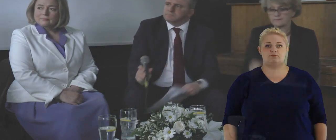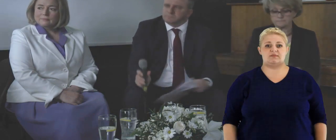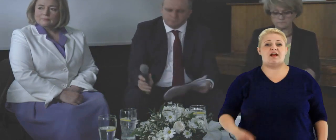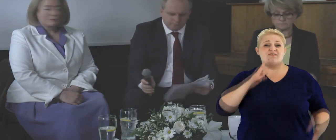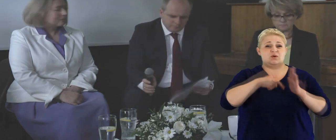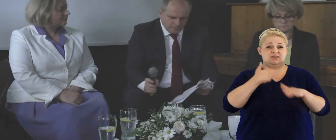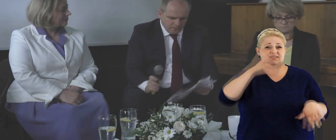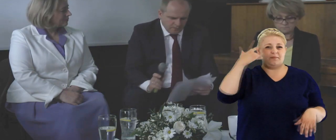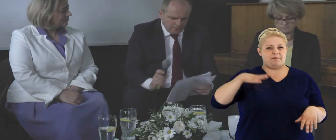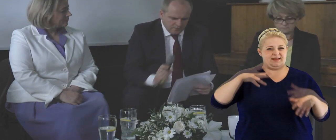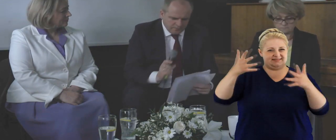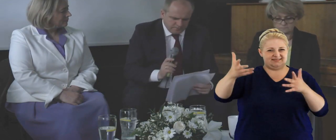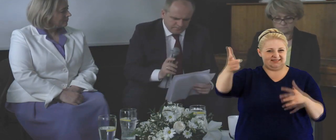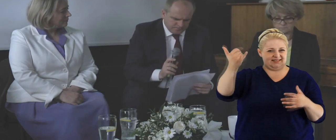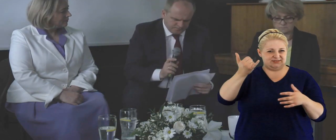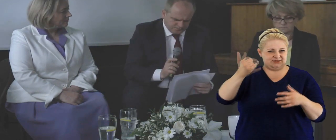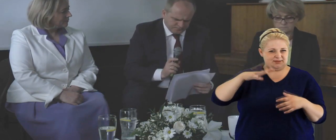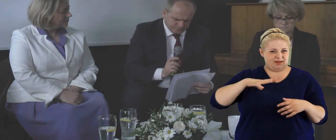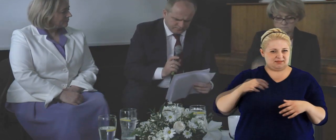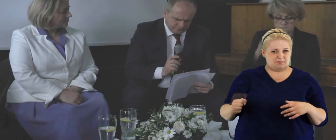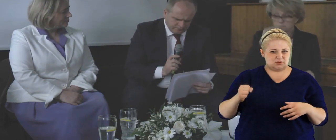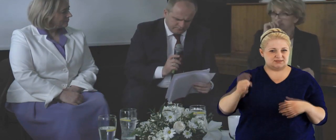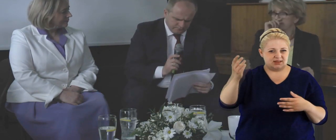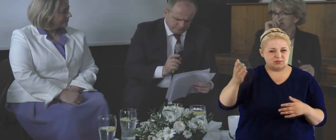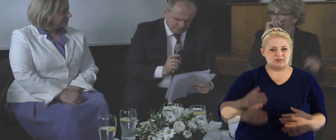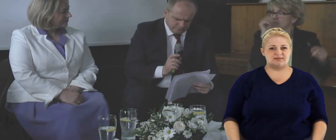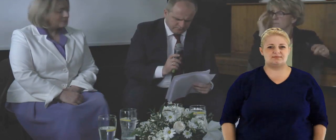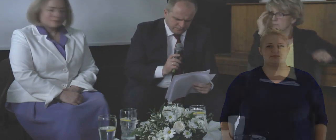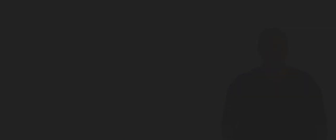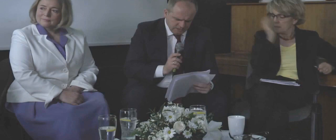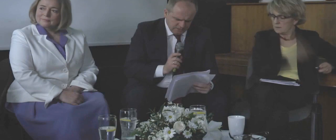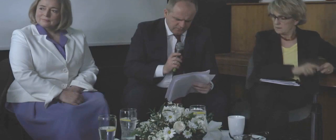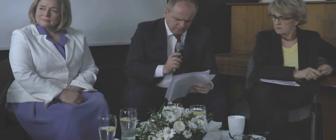Znaczy nie wiem, czy Pan jeszcze chciał się odnieść, Panie Pośle.